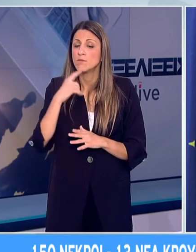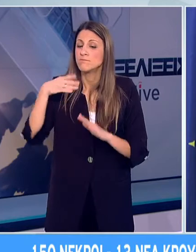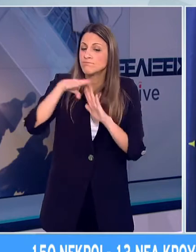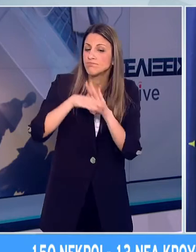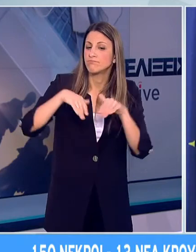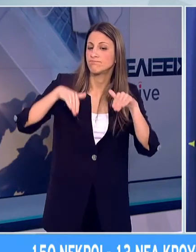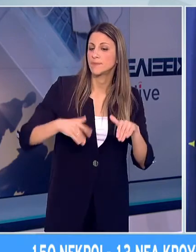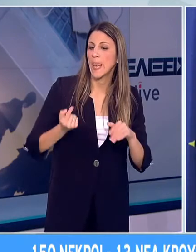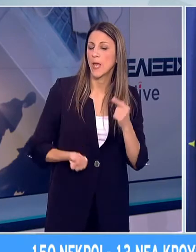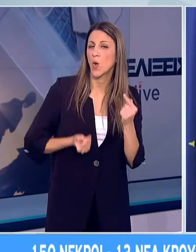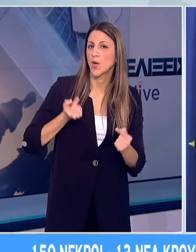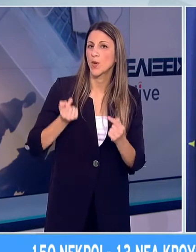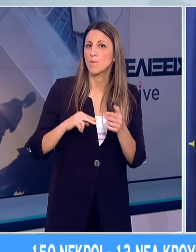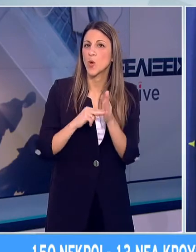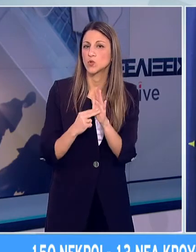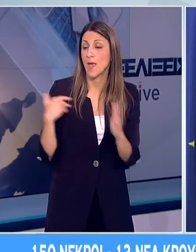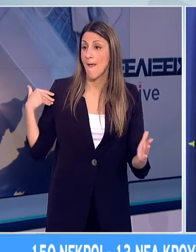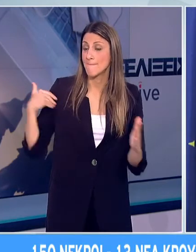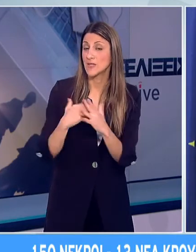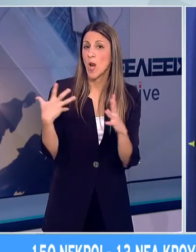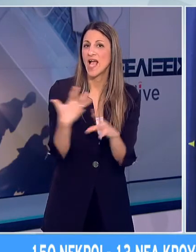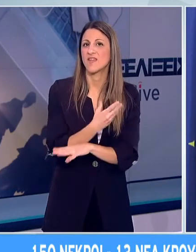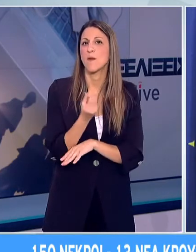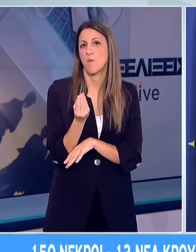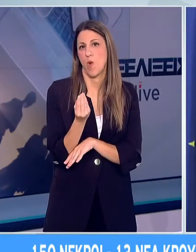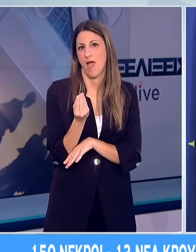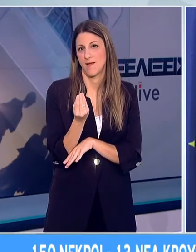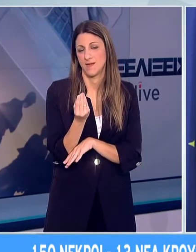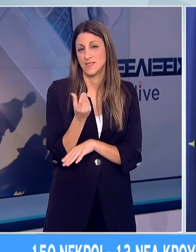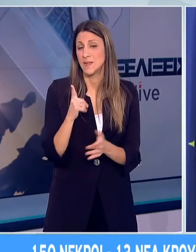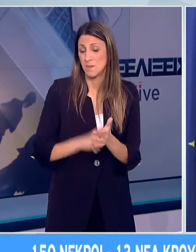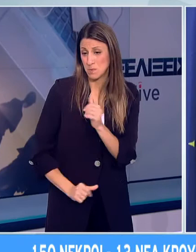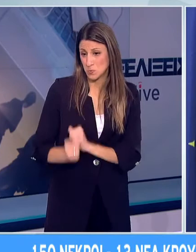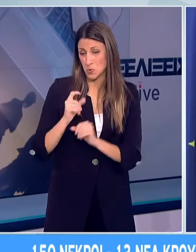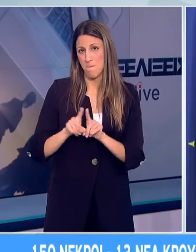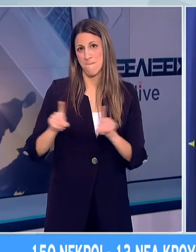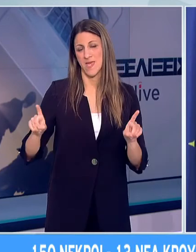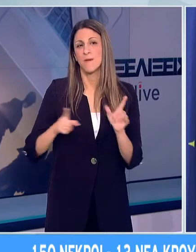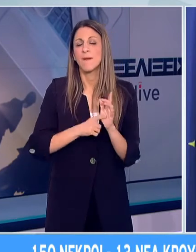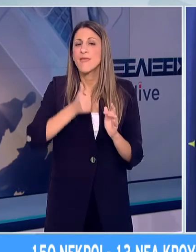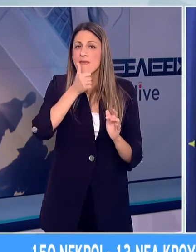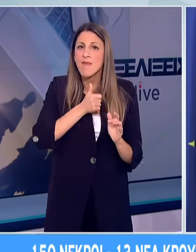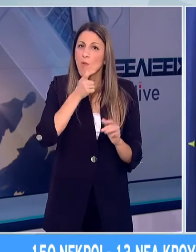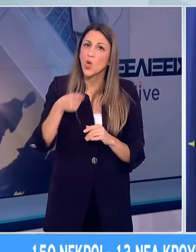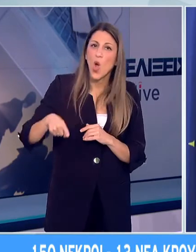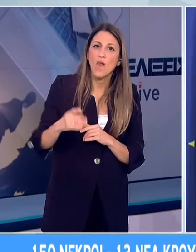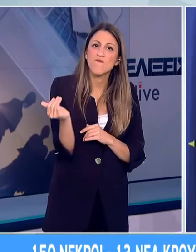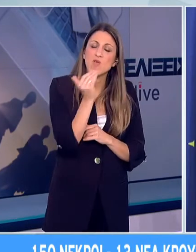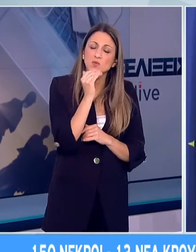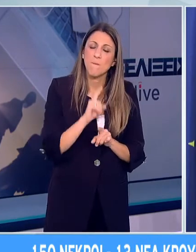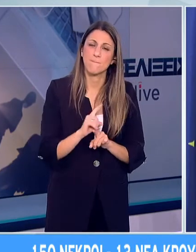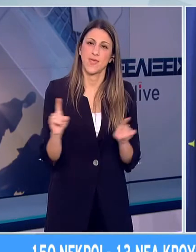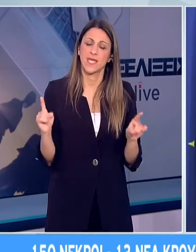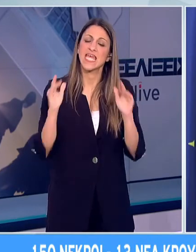το κάθε μας βήμα. Μέχρι σήμερα έχουμε καταφέρει πολλά. Δεν πρέπει να αφήσουμε την ανυπομονησία μας, τη βιασύνη μας, να τα θέσουν σε